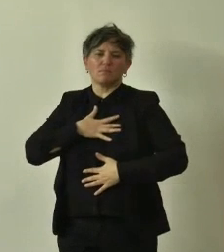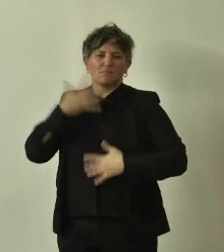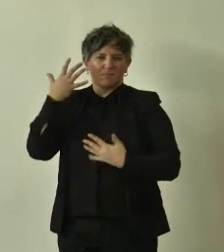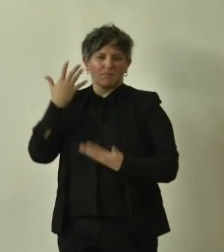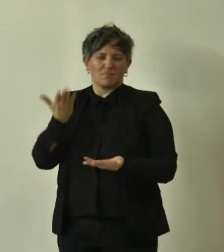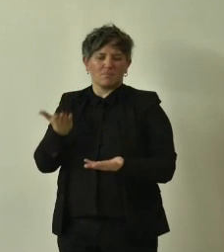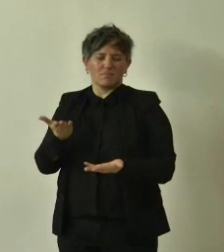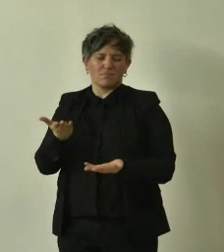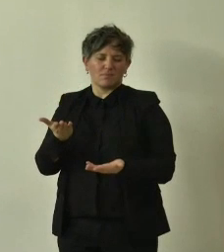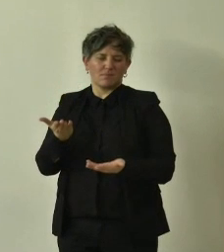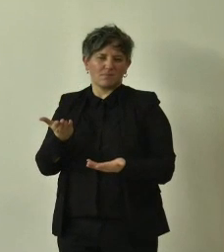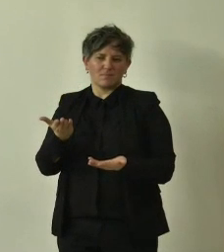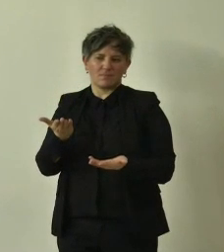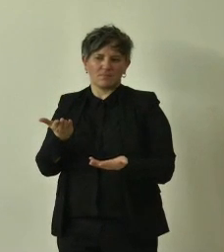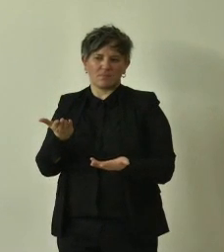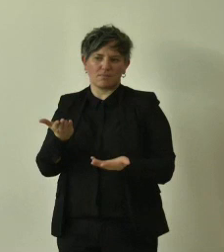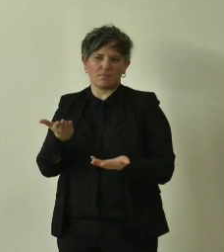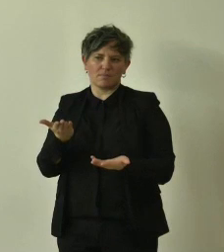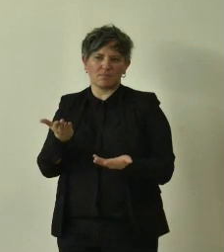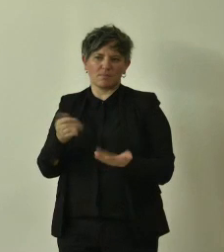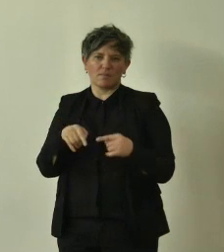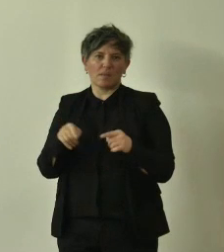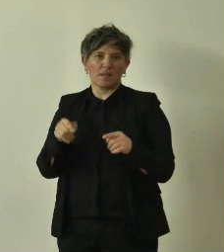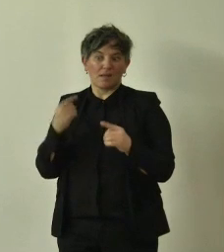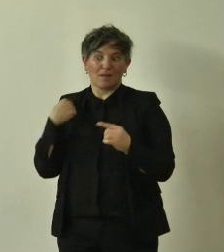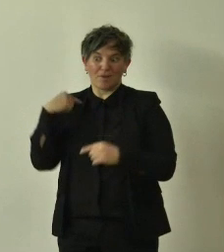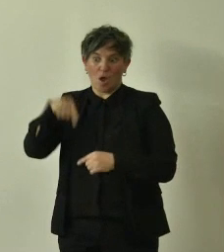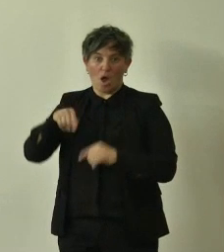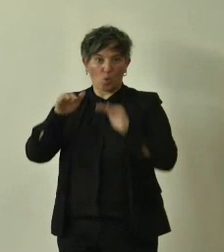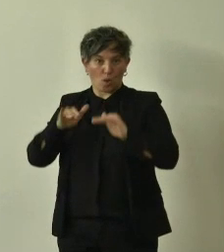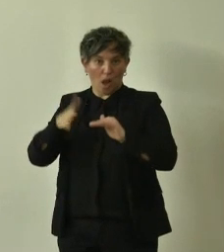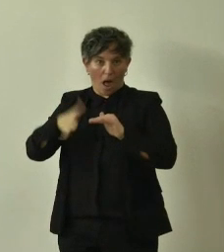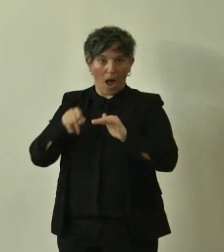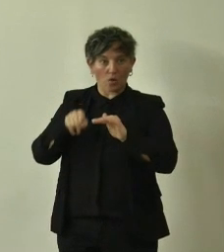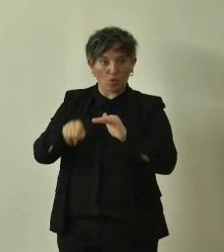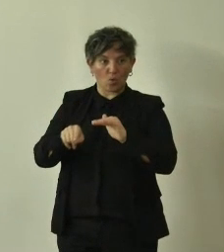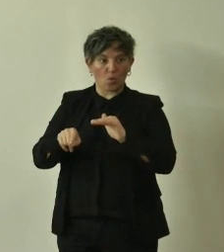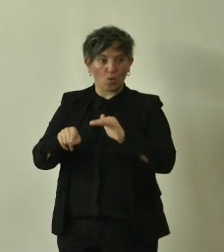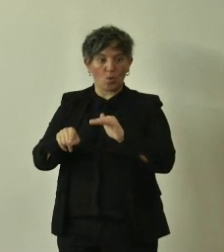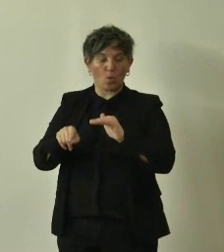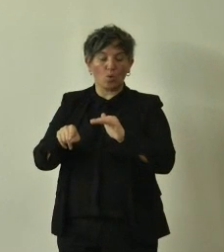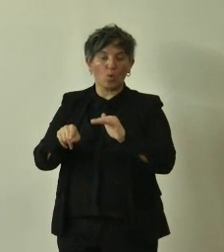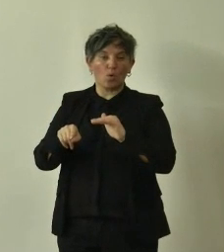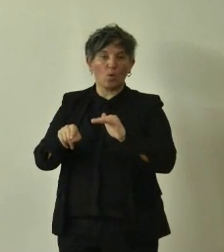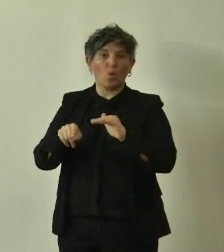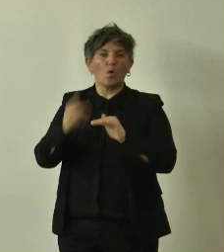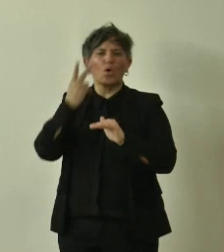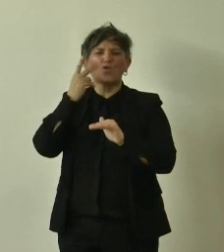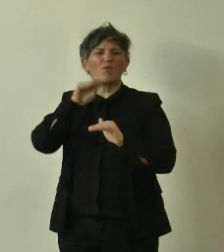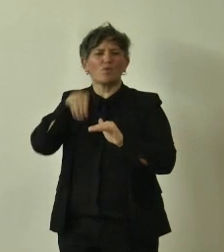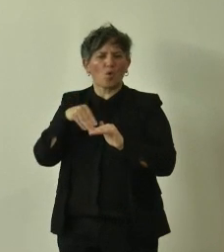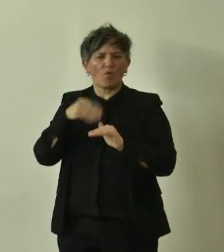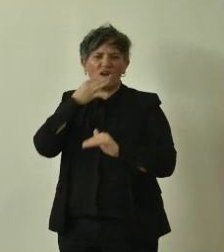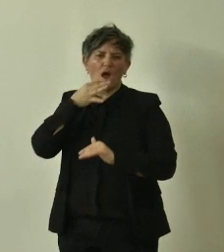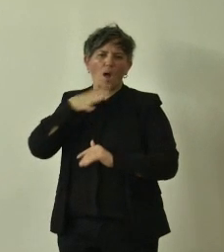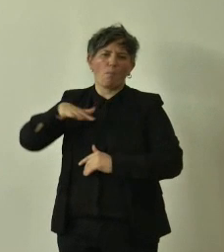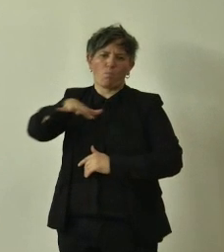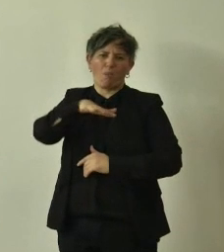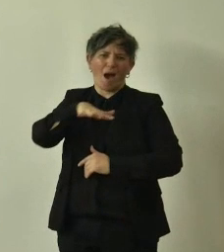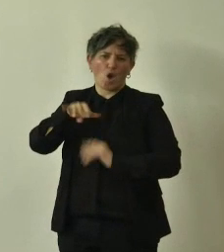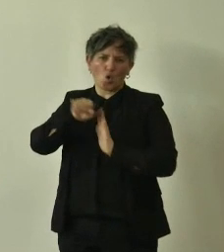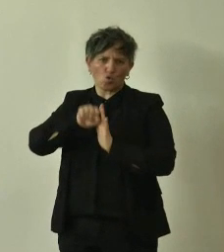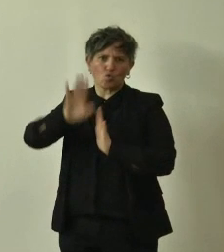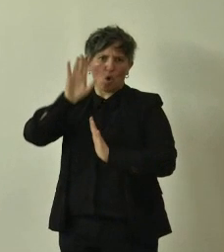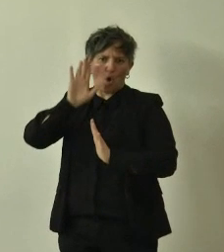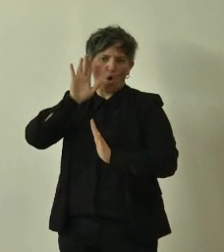al momento appunto siamo riusciti a tutelare, si trovano o nei parchi storici, dove